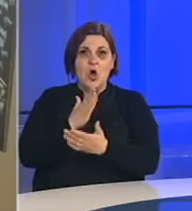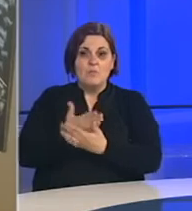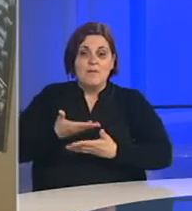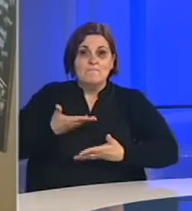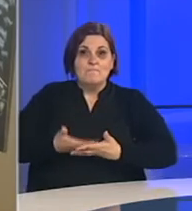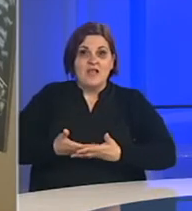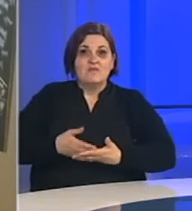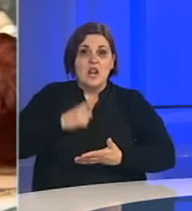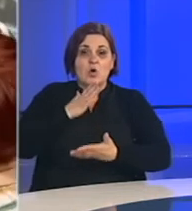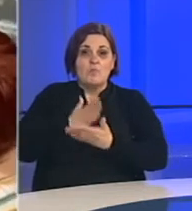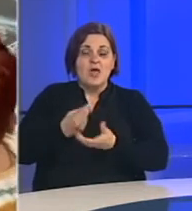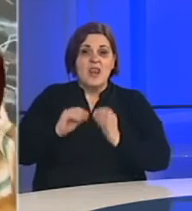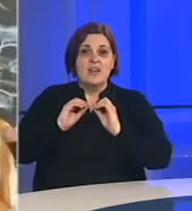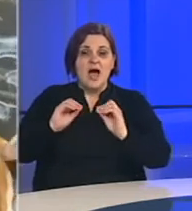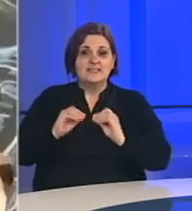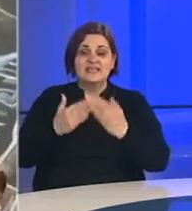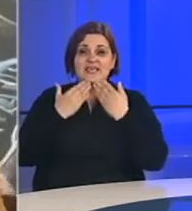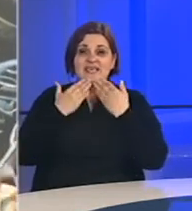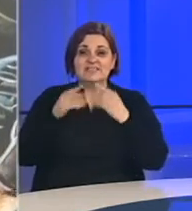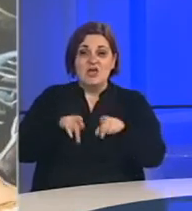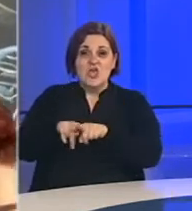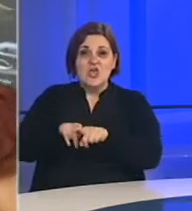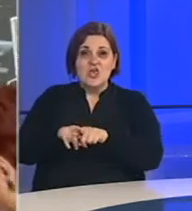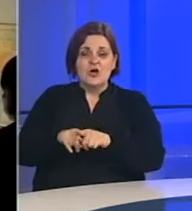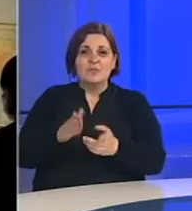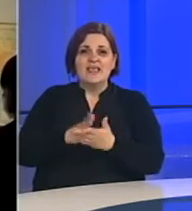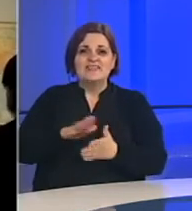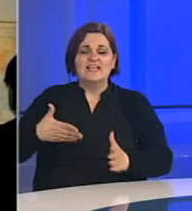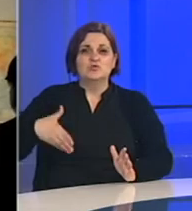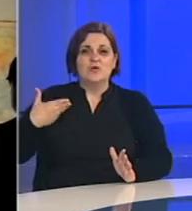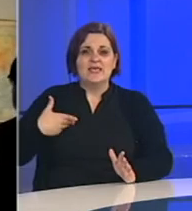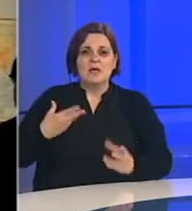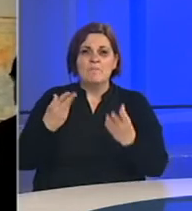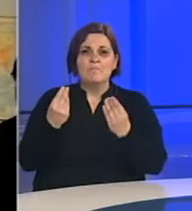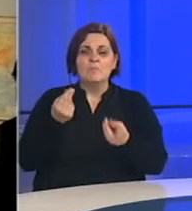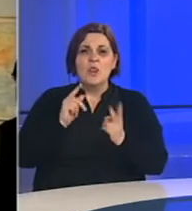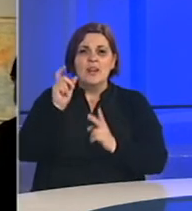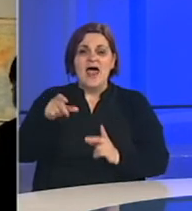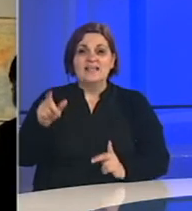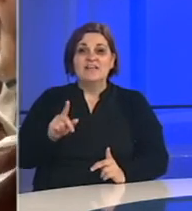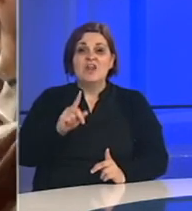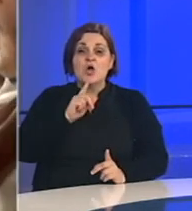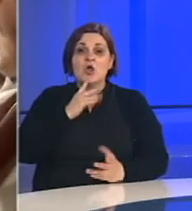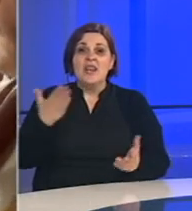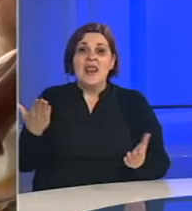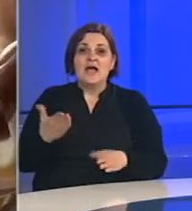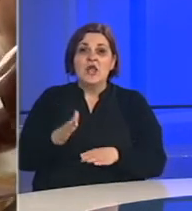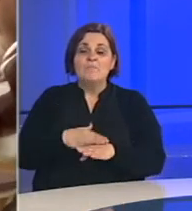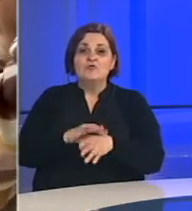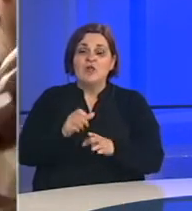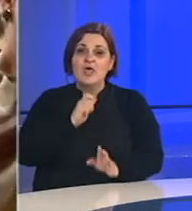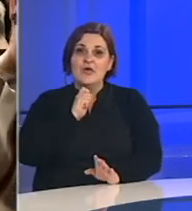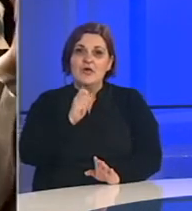platforma na kojoj se održava nastava. Zahvaljujući kolegama iz redakcije za djecu i mlade i mnogobrojnim nastavnicima koji su na neki način postali i